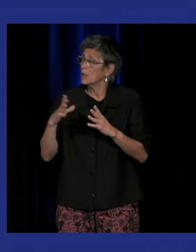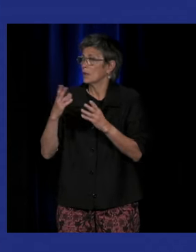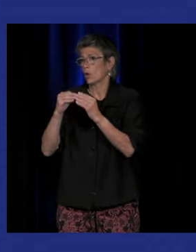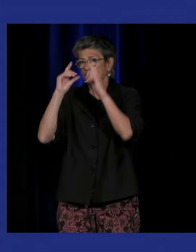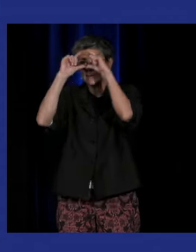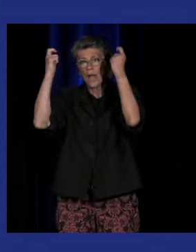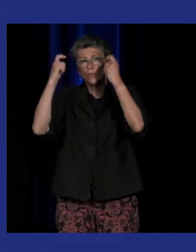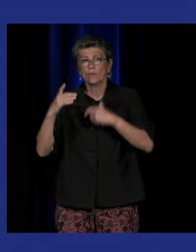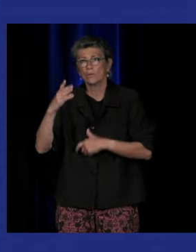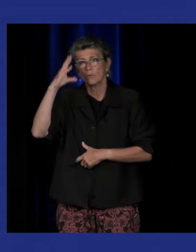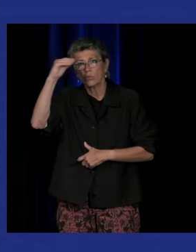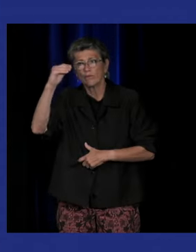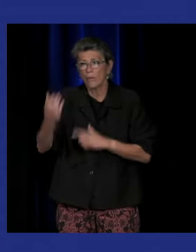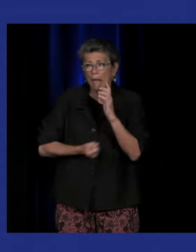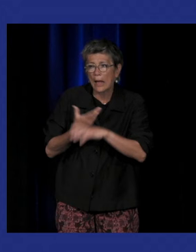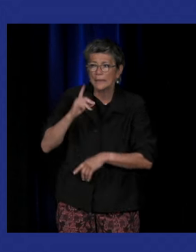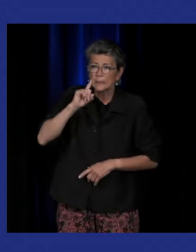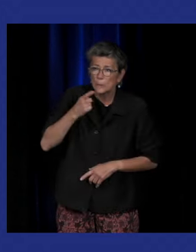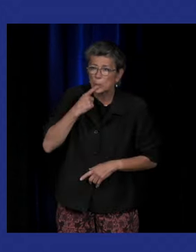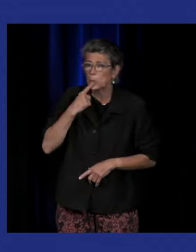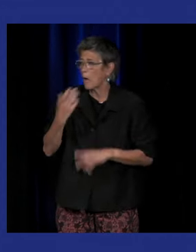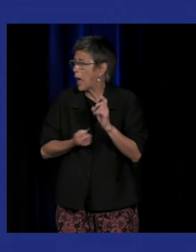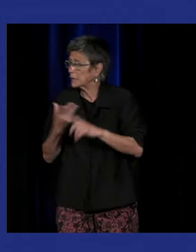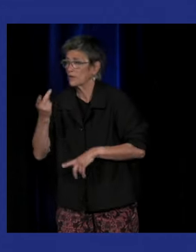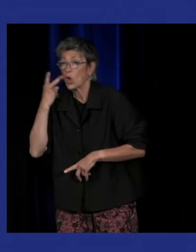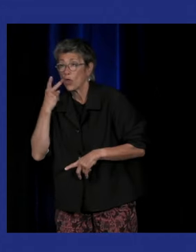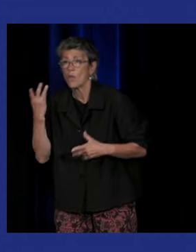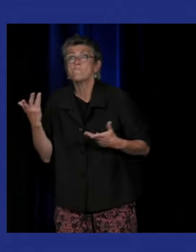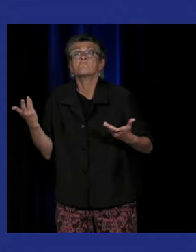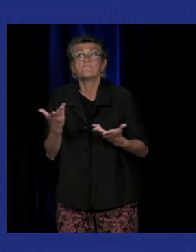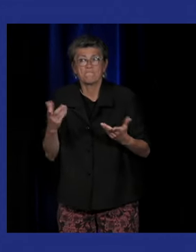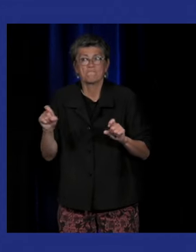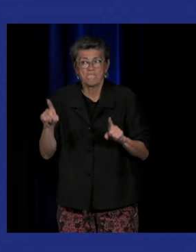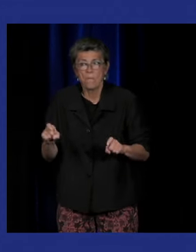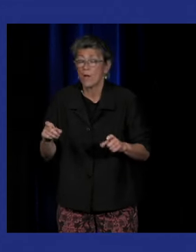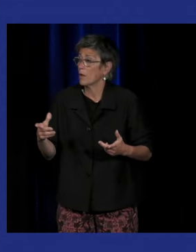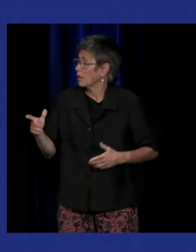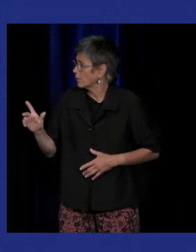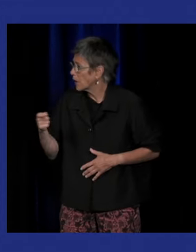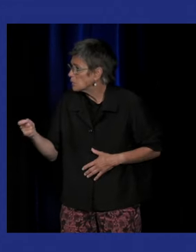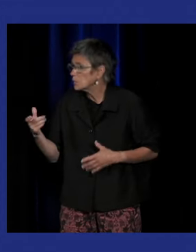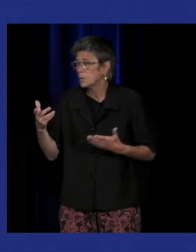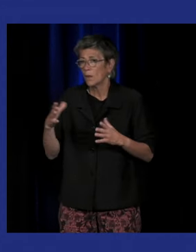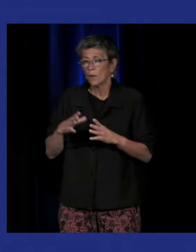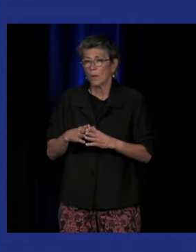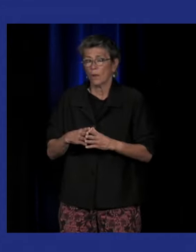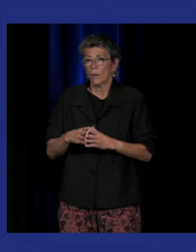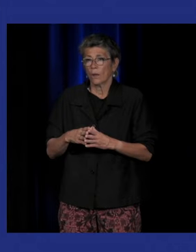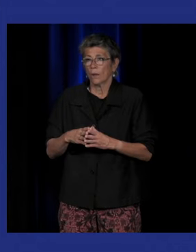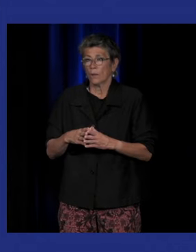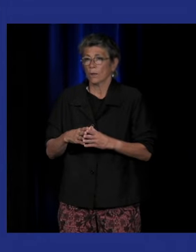professionnel des sourds et des entendants des artistes sourds et des artistes entendants qui est en jeu puisque les difficultés pour accéder à